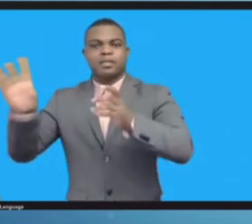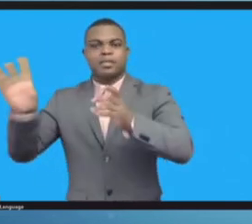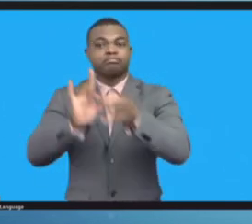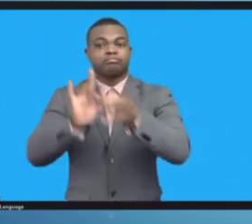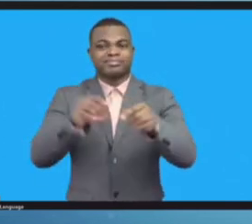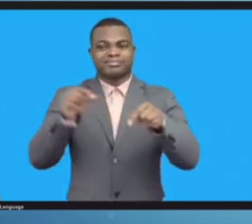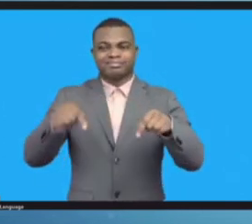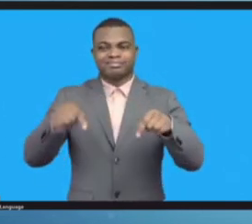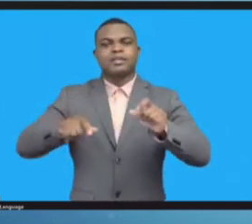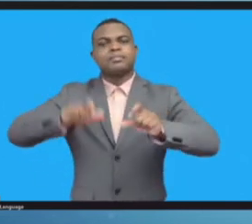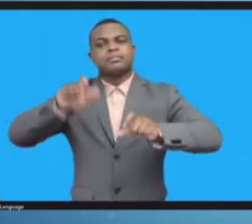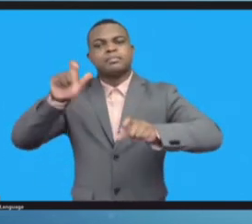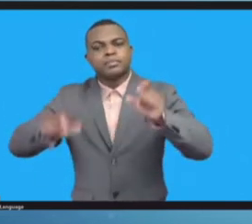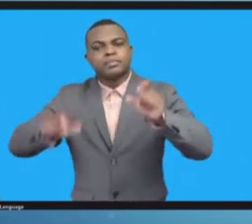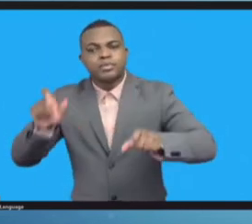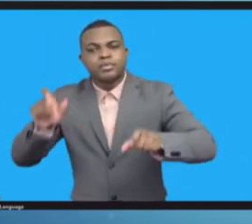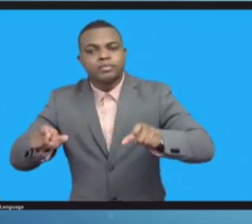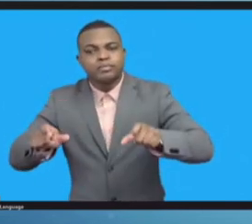التشتت